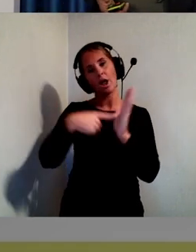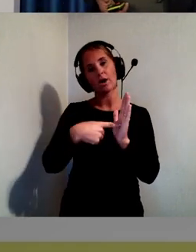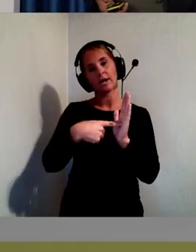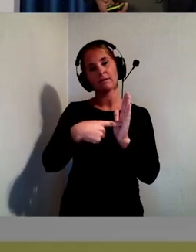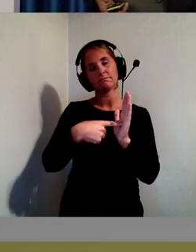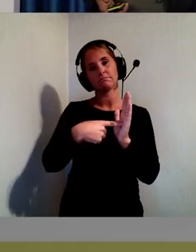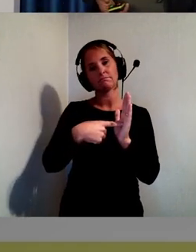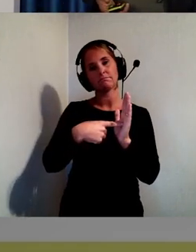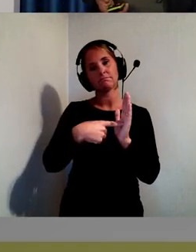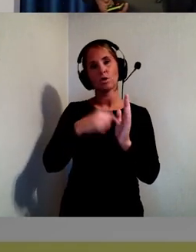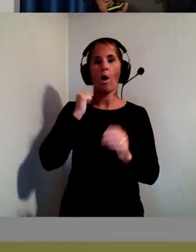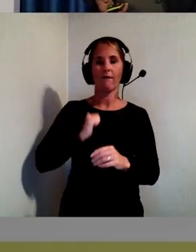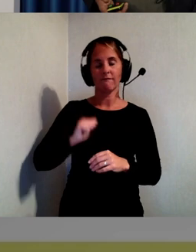det nu?